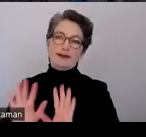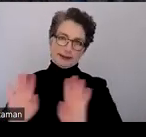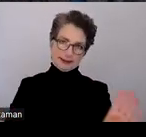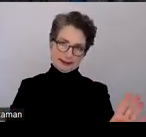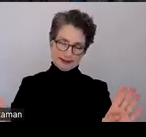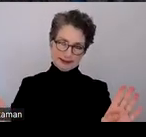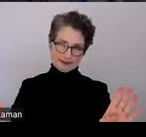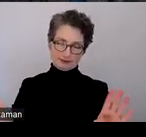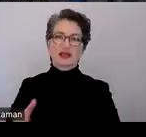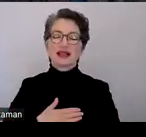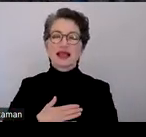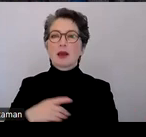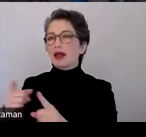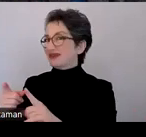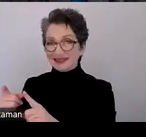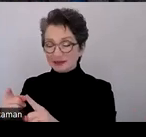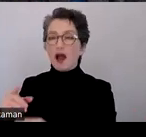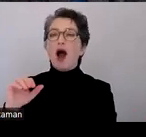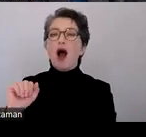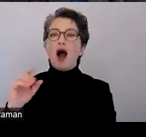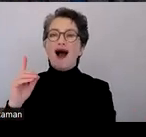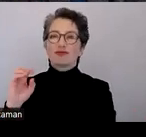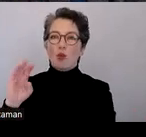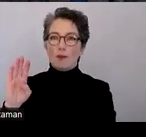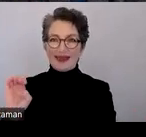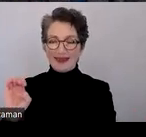lieber Adobe InDesign verwenden.